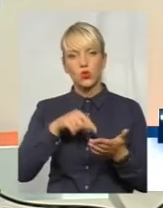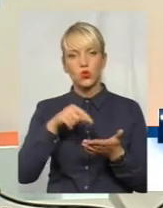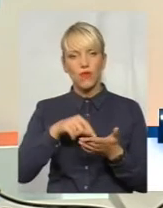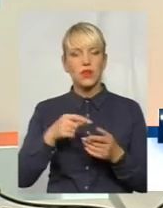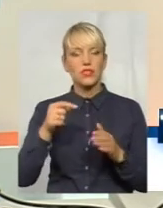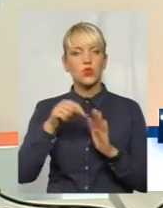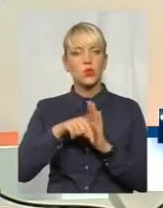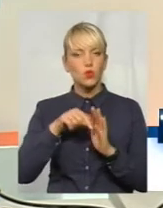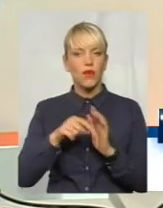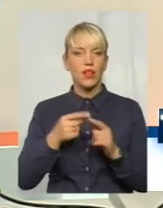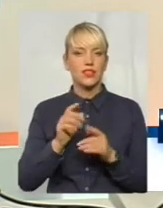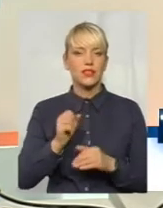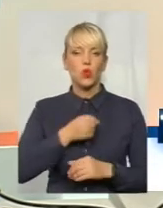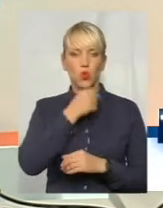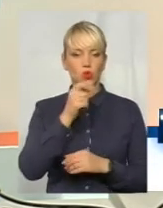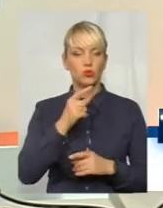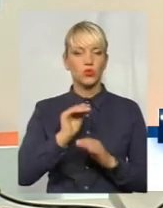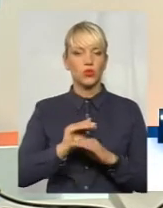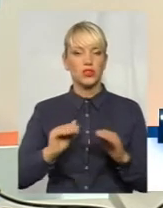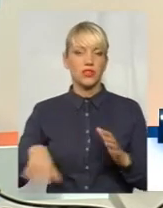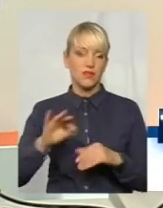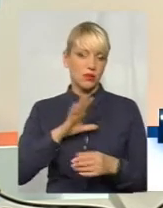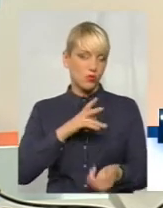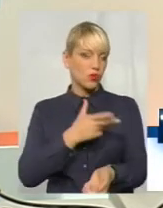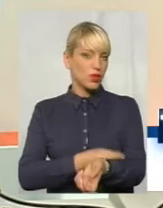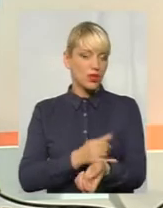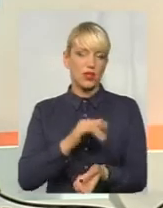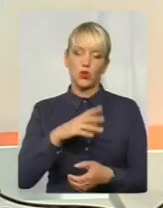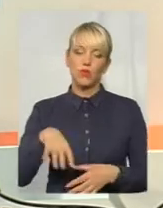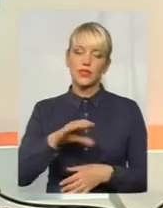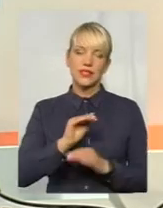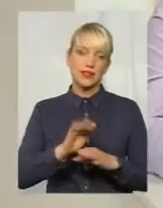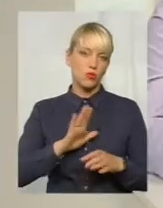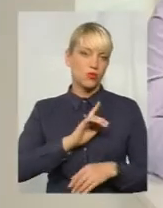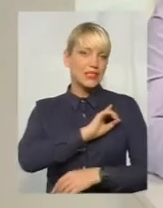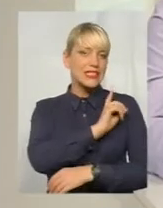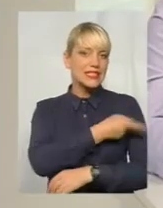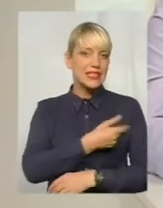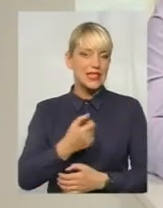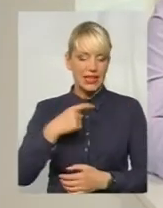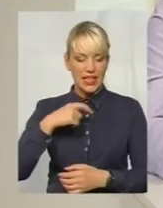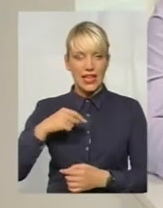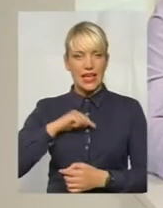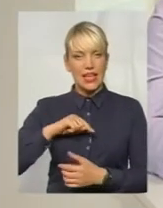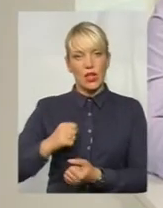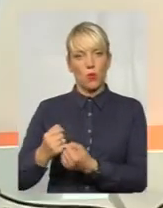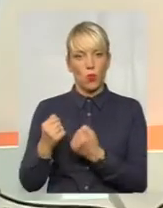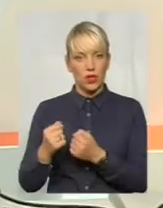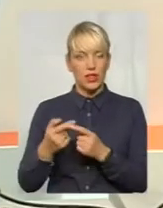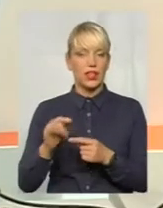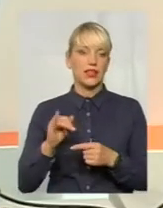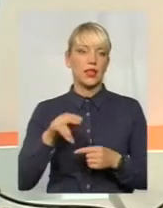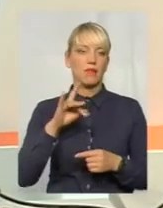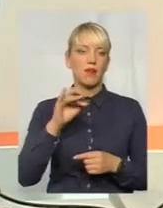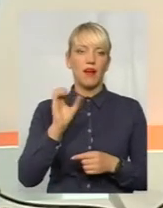були здебільшого всі вакциновані, і мали достатньо сильний імунітет, і правець в такому вигляді, як ми це бачимо